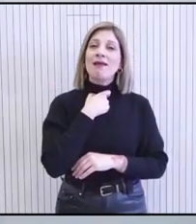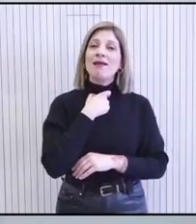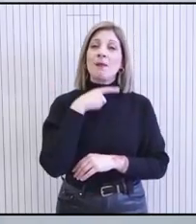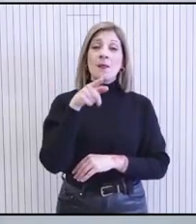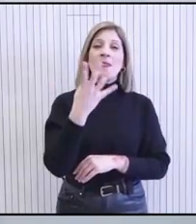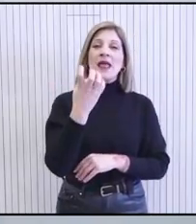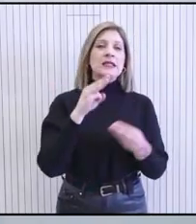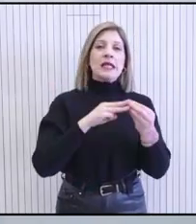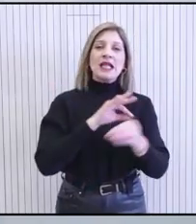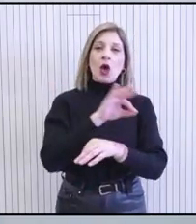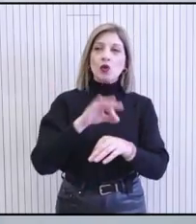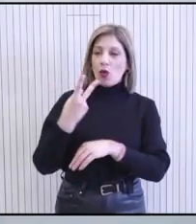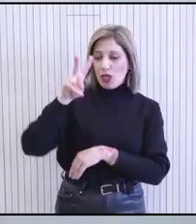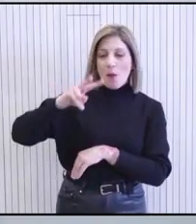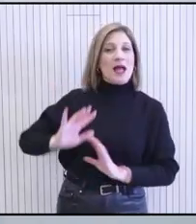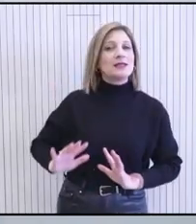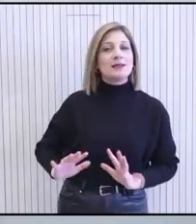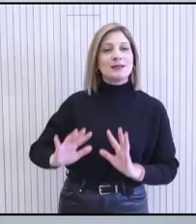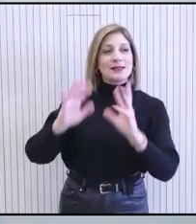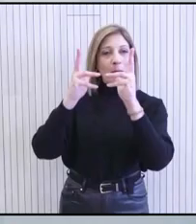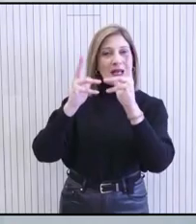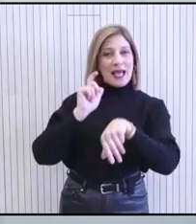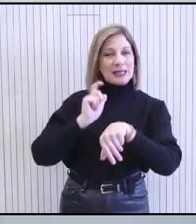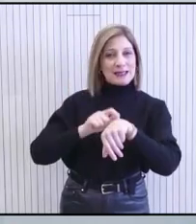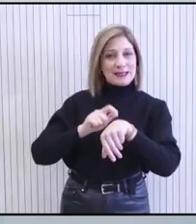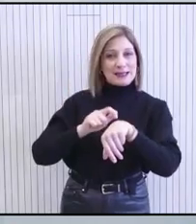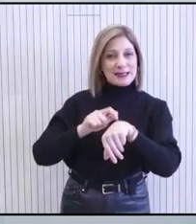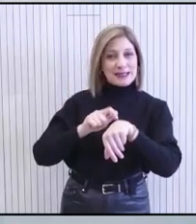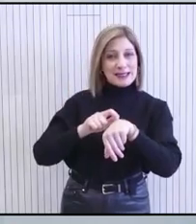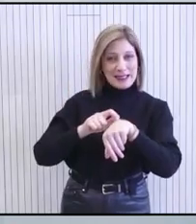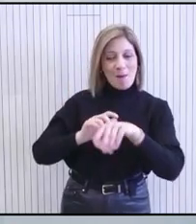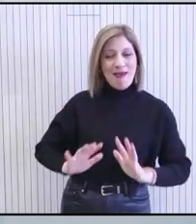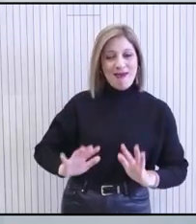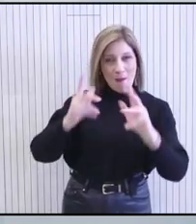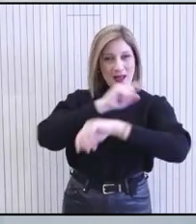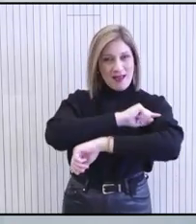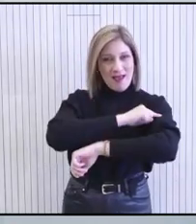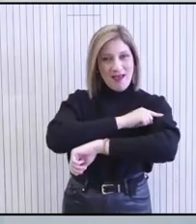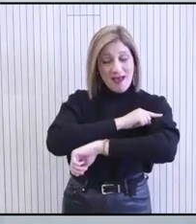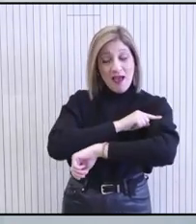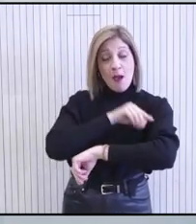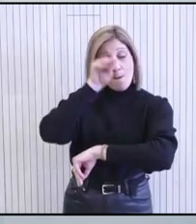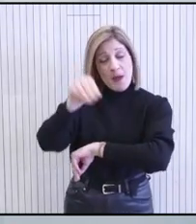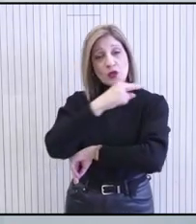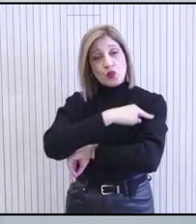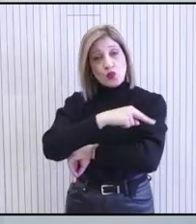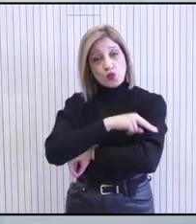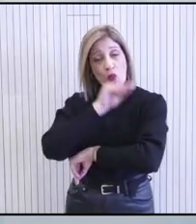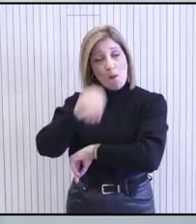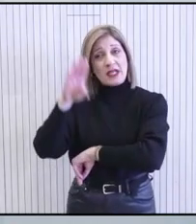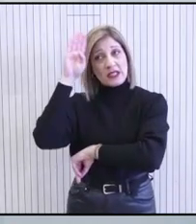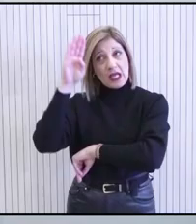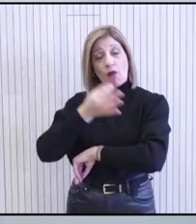48 ώρες που θα βρίσκεται σε εξέλιξη η απεργία από τους γιατρούς των δημόσιων νοσηδευτηρίων. Καταρχάς